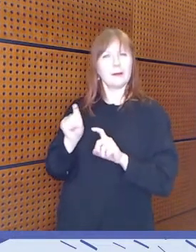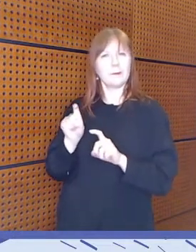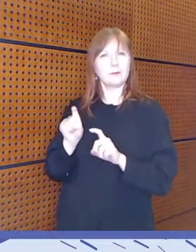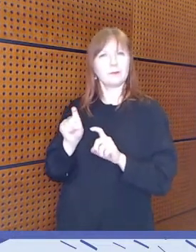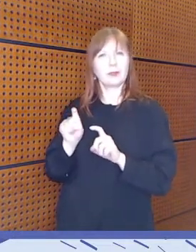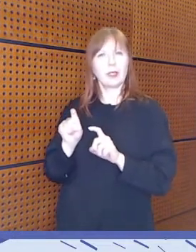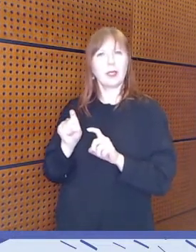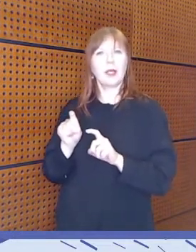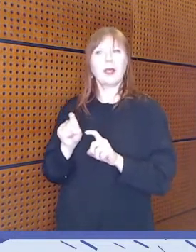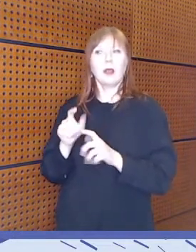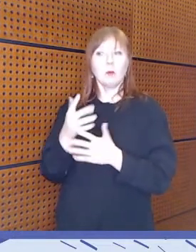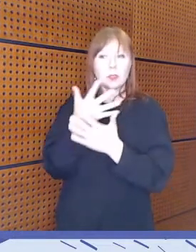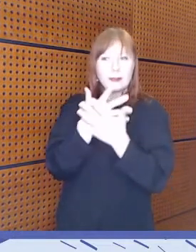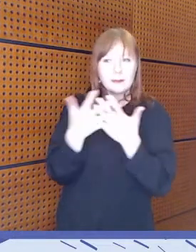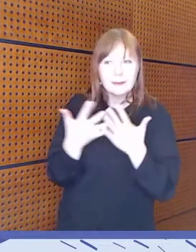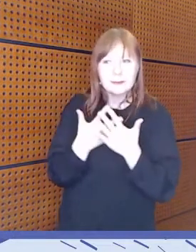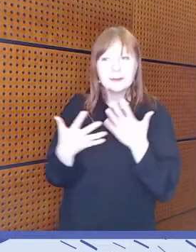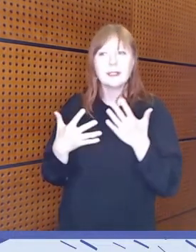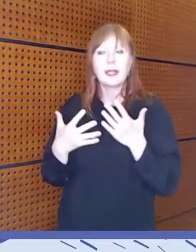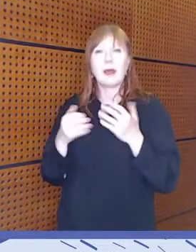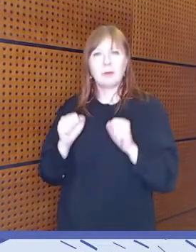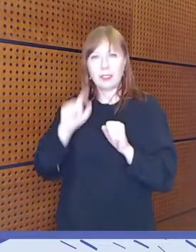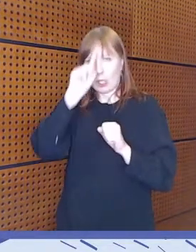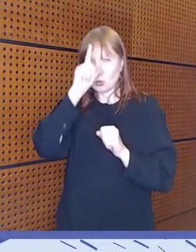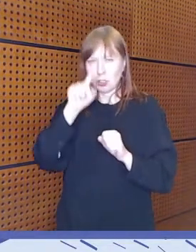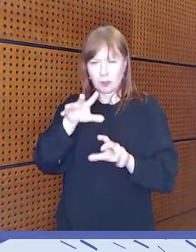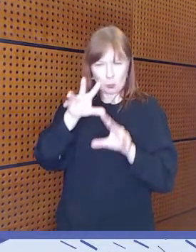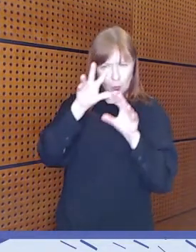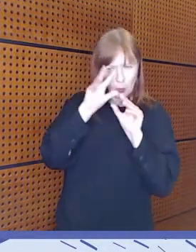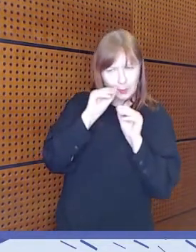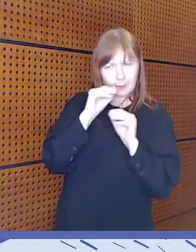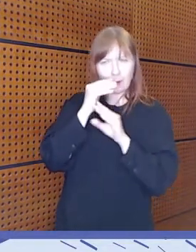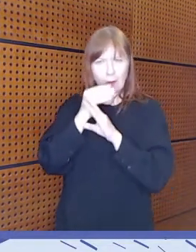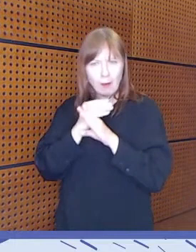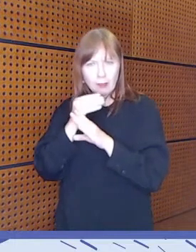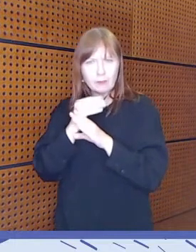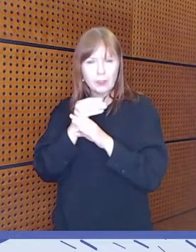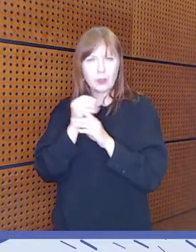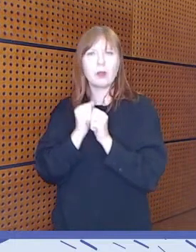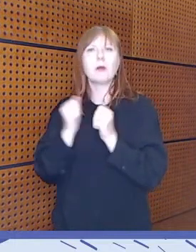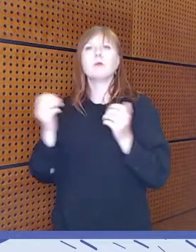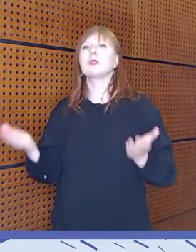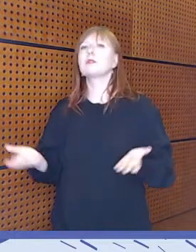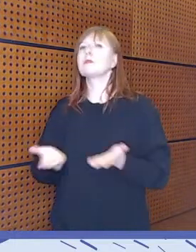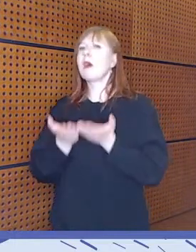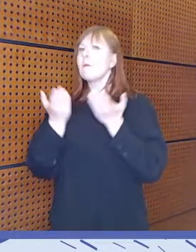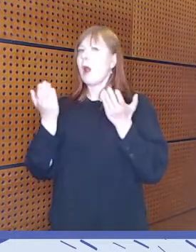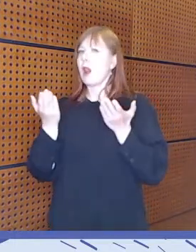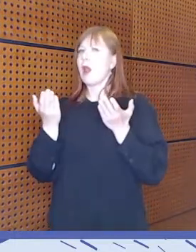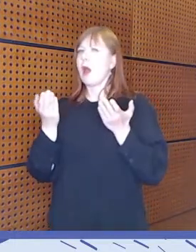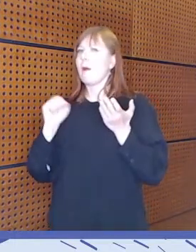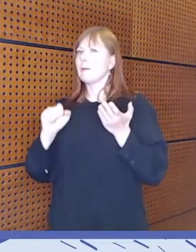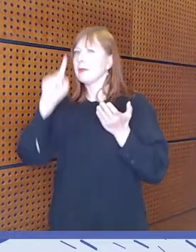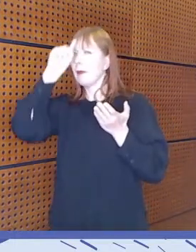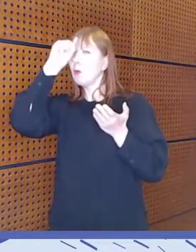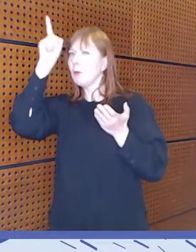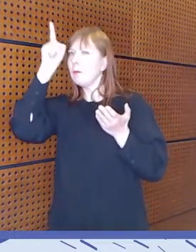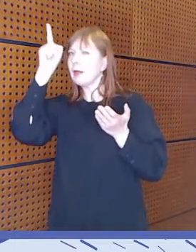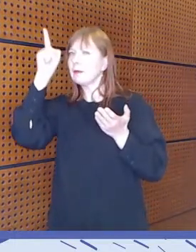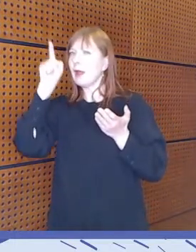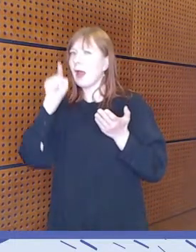arvioida niitä tekstejä, vaan pitää nähdä laveammisti kokonaisvaltaisemmin. Myöskin esimerkiksi siihen